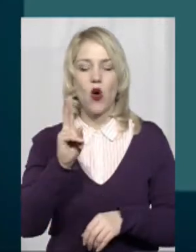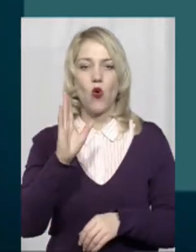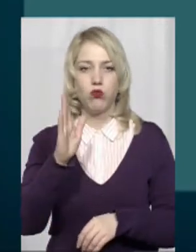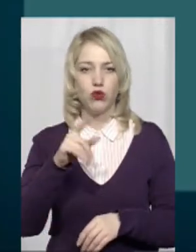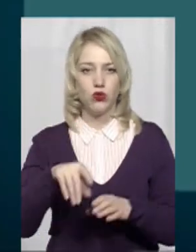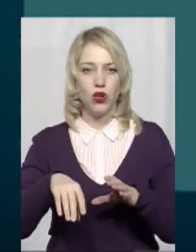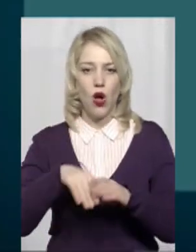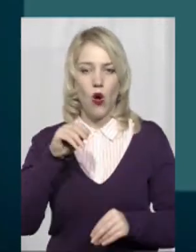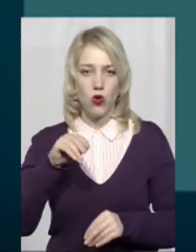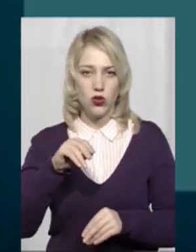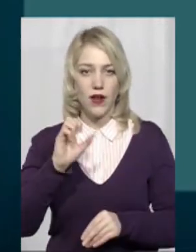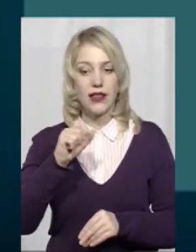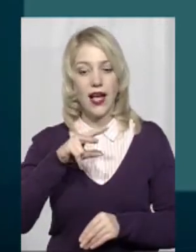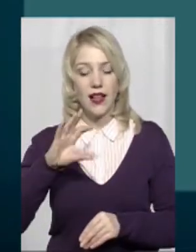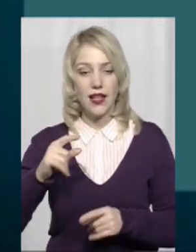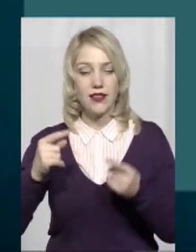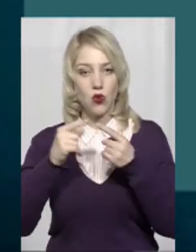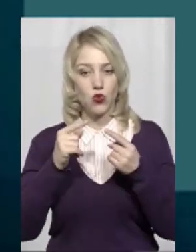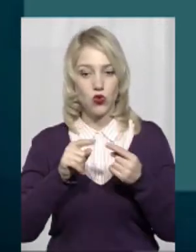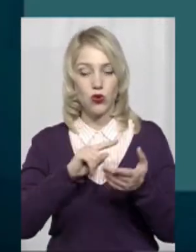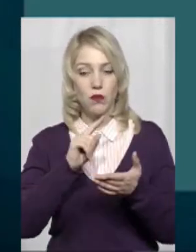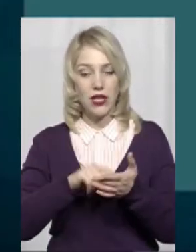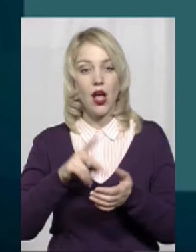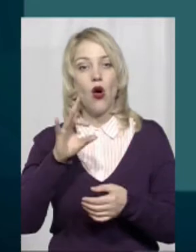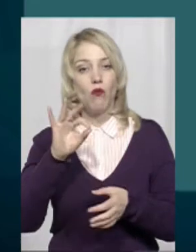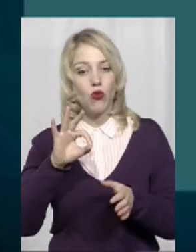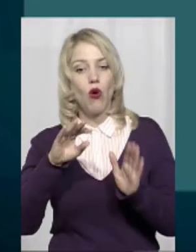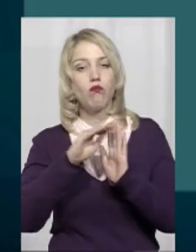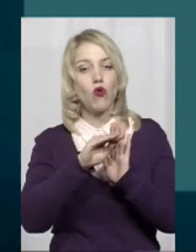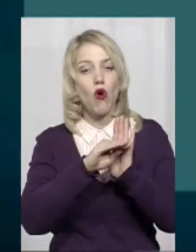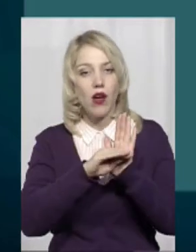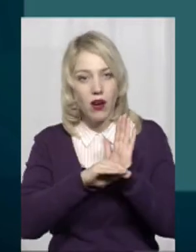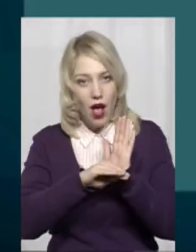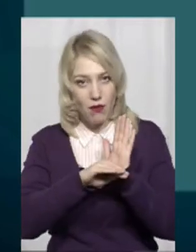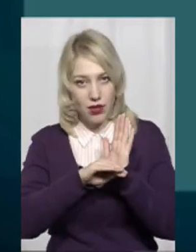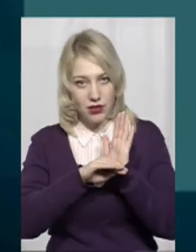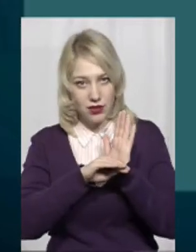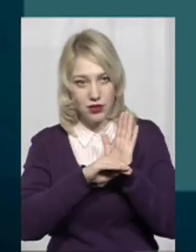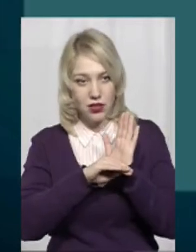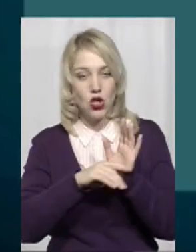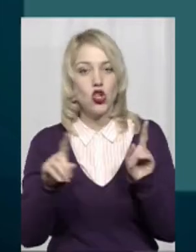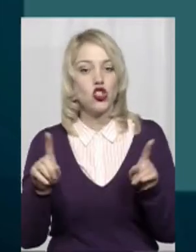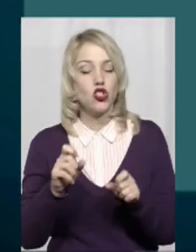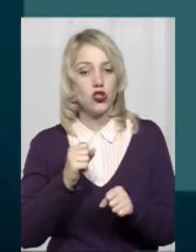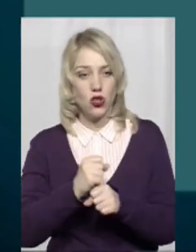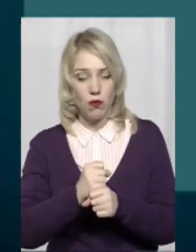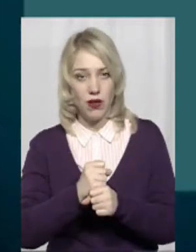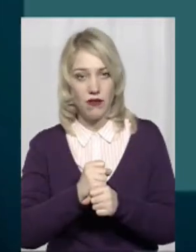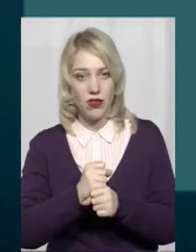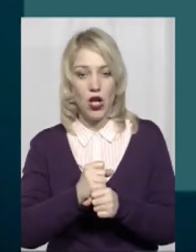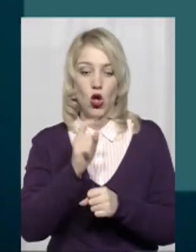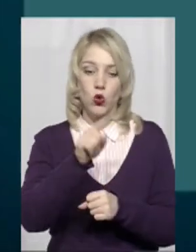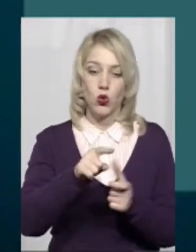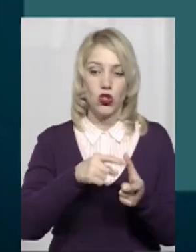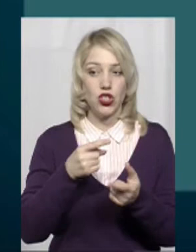голосуватимуть. Ну а на оточнюючі питання саме про програми, що зробив, саме зробив